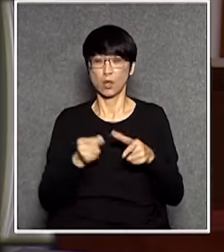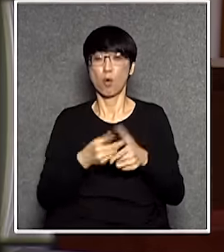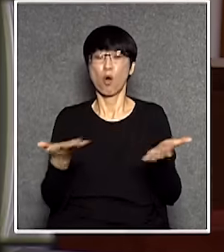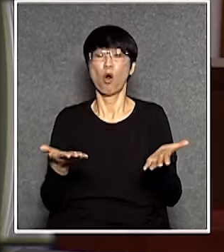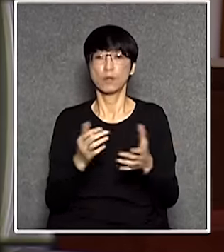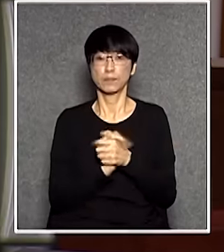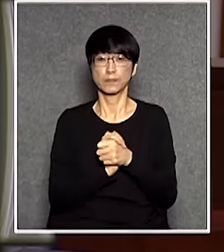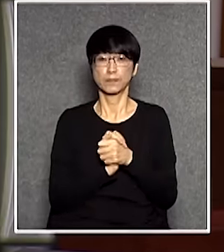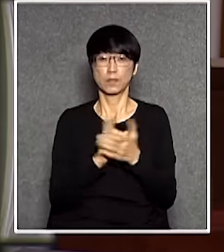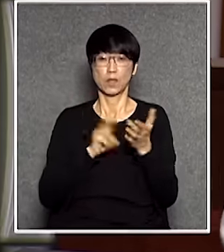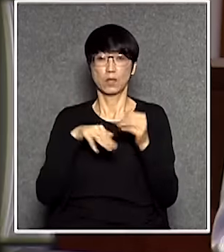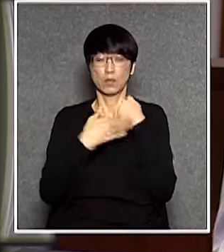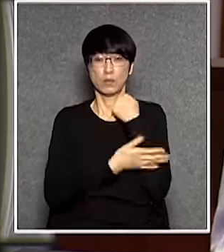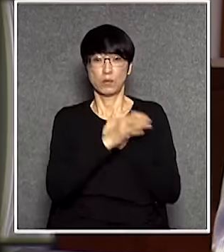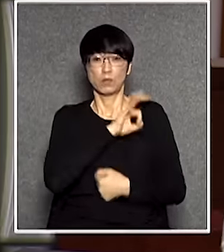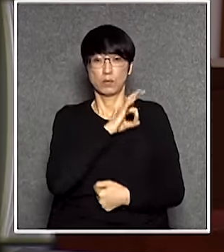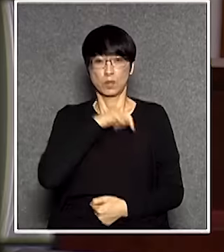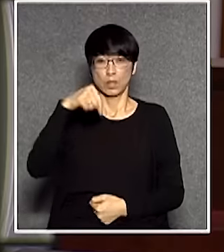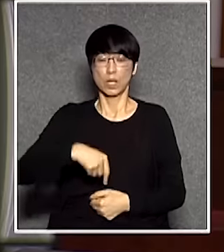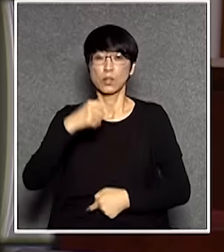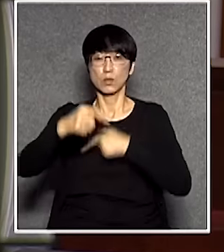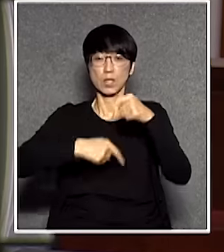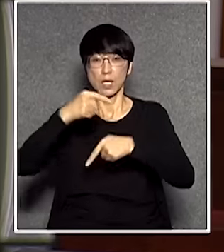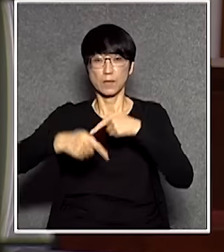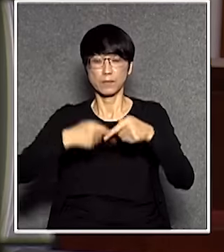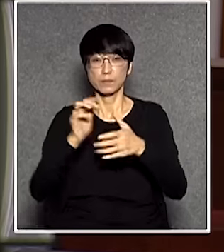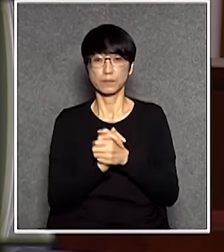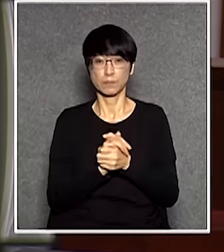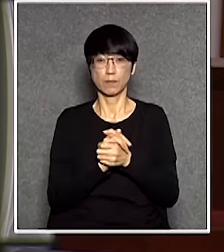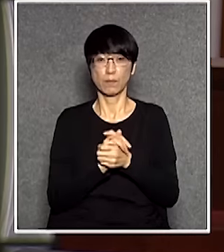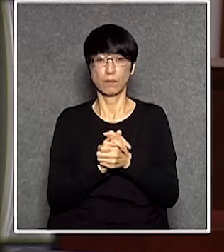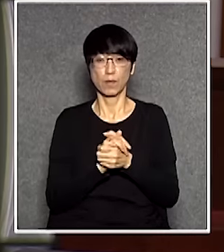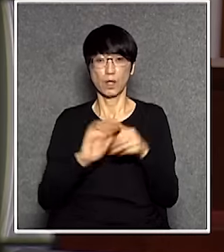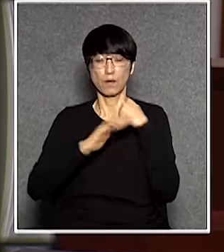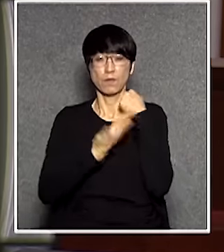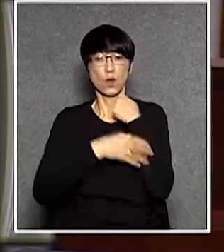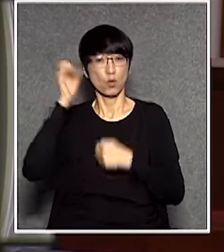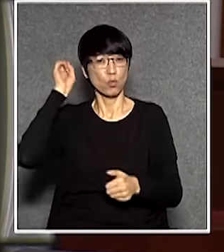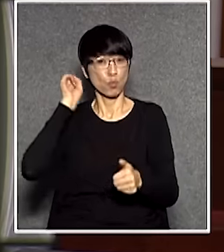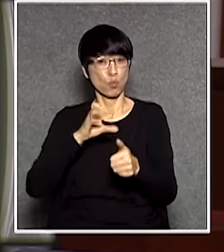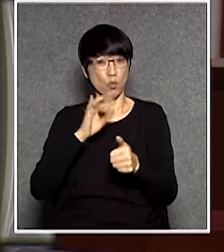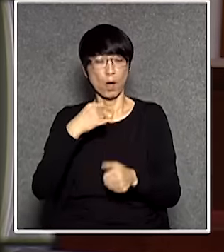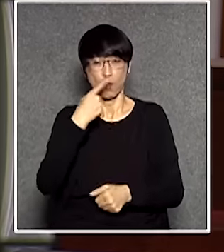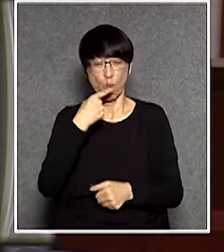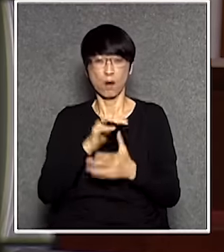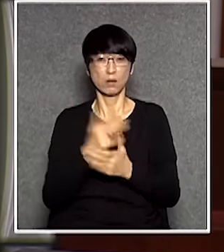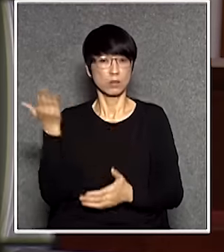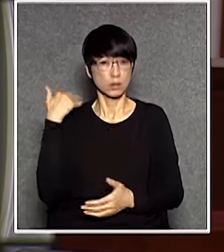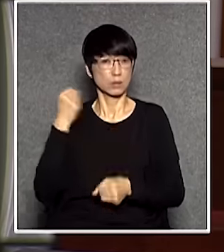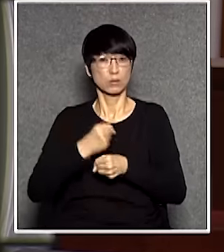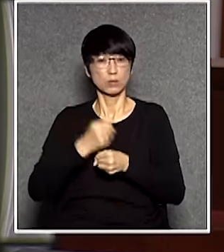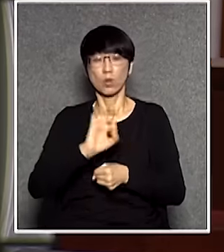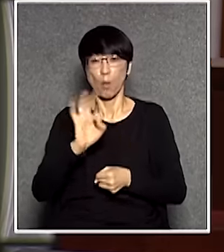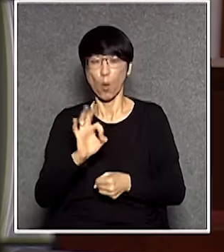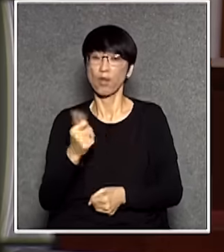立法會我們在這裡談的時候法律顧問就說以前沒有做過行不行